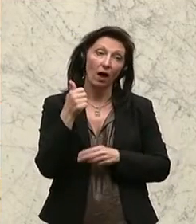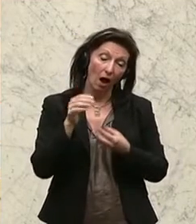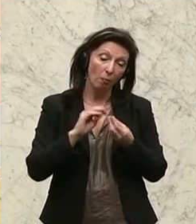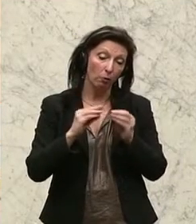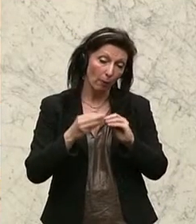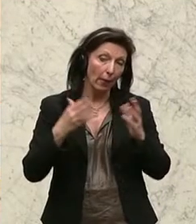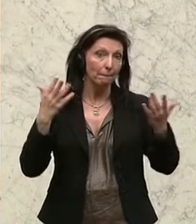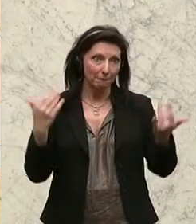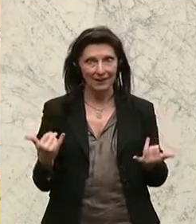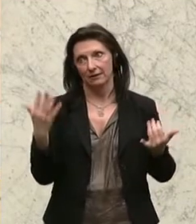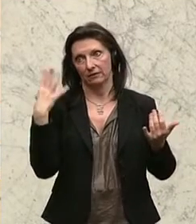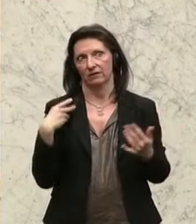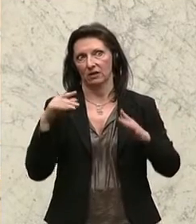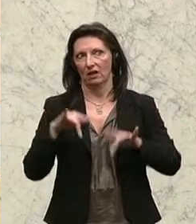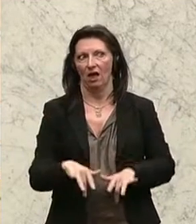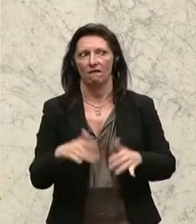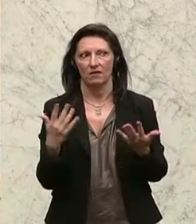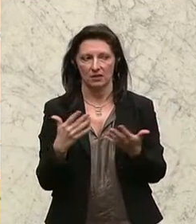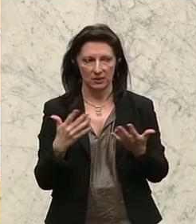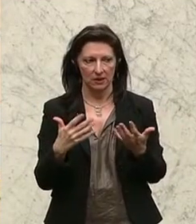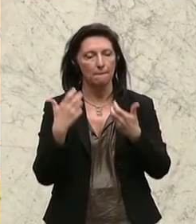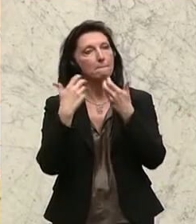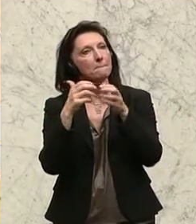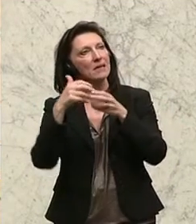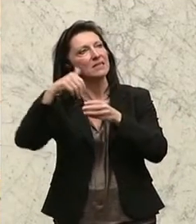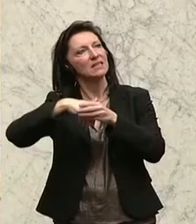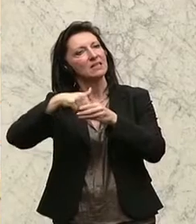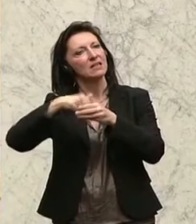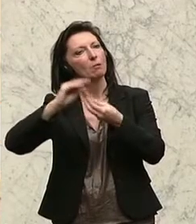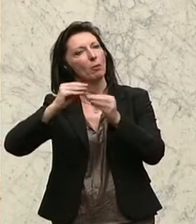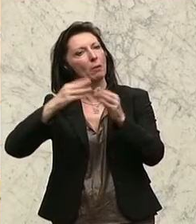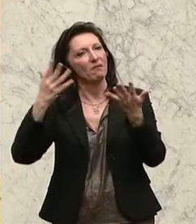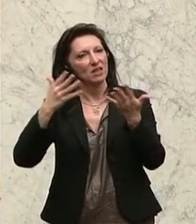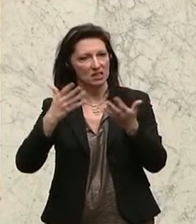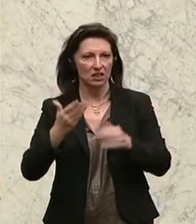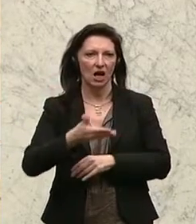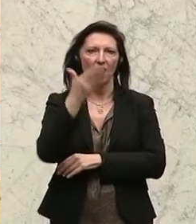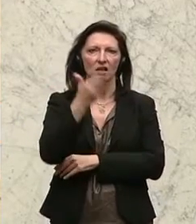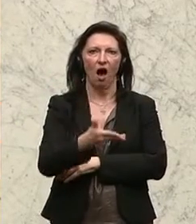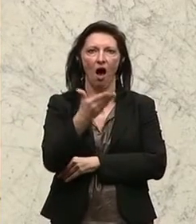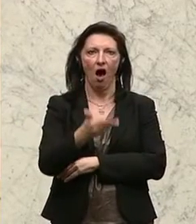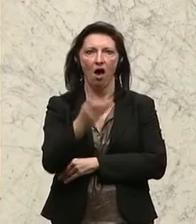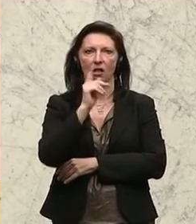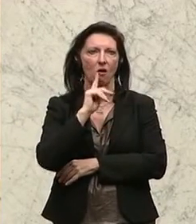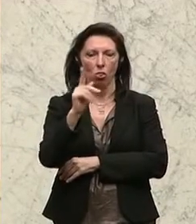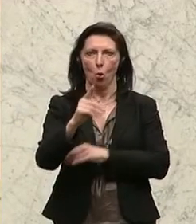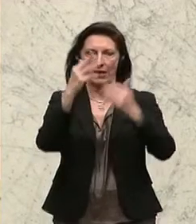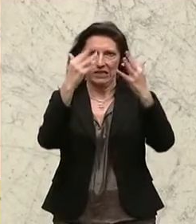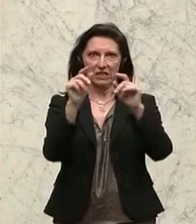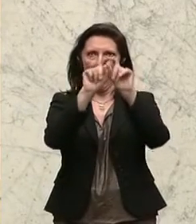diesmal wieder herausgekehrt, die dieser Bericht in sich trägt, ist jener, dass die Gehälter in absoluten Zahlen dargestellt werden.